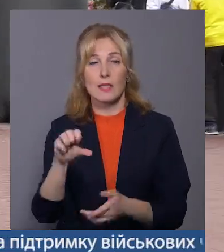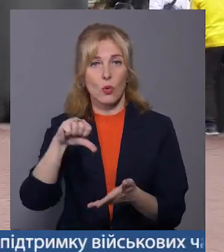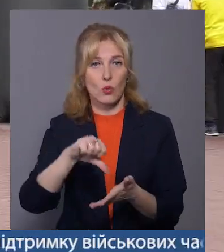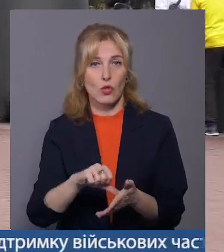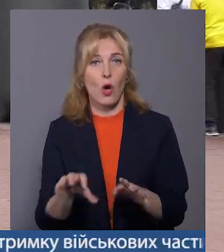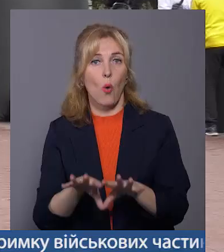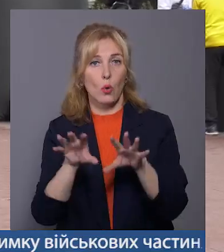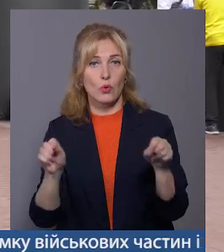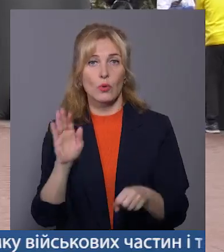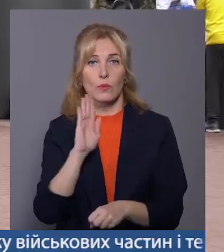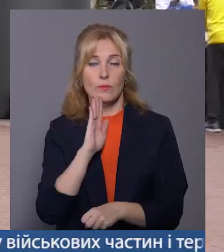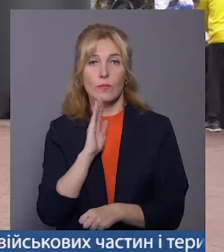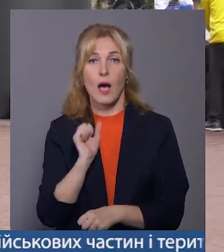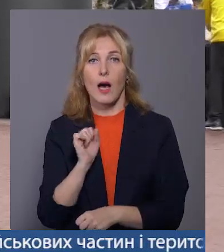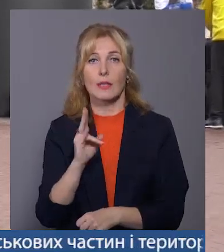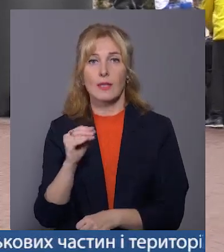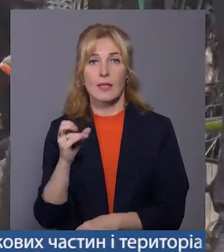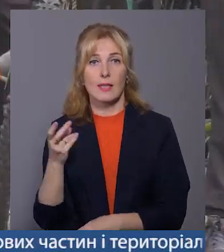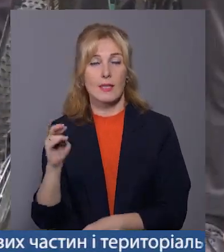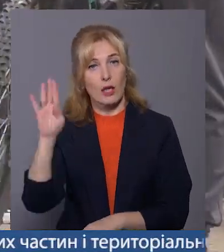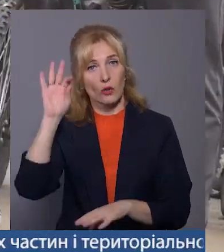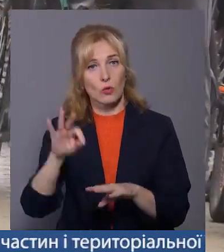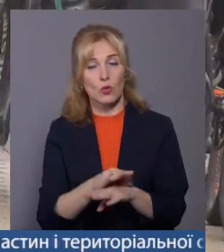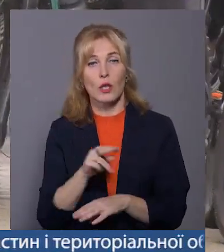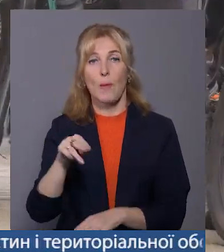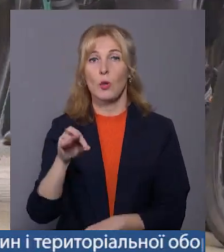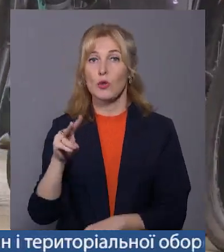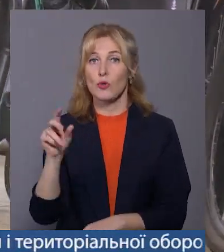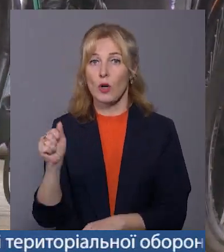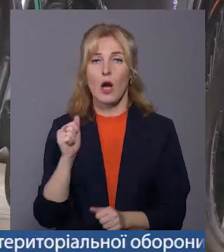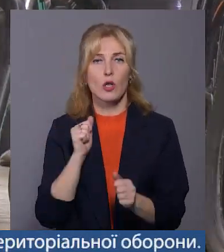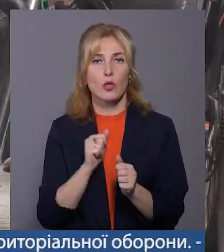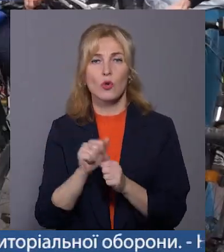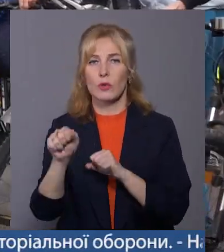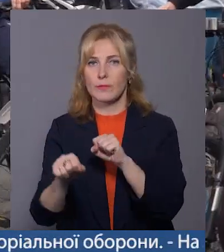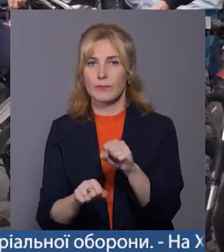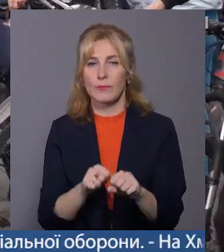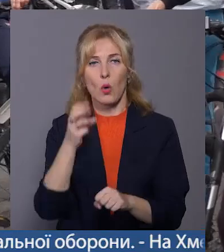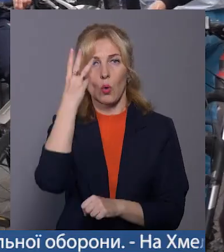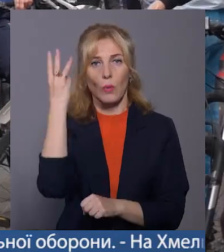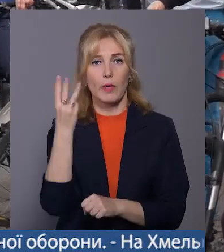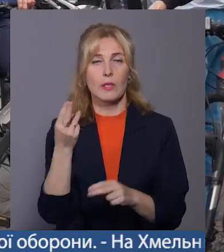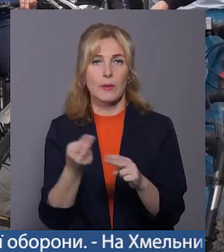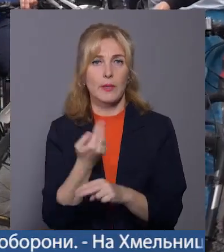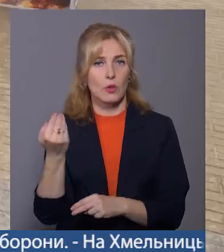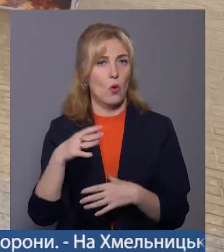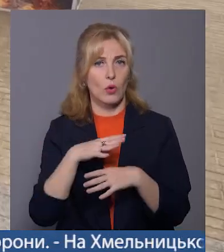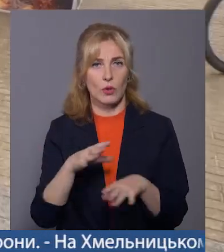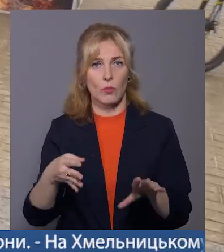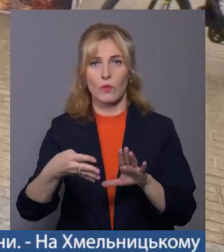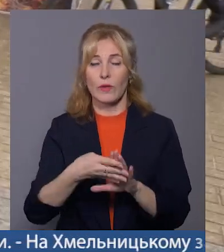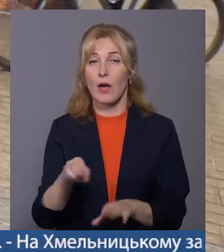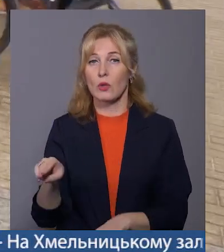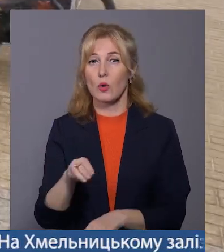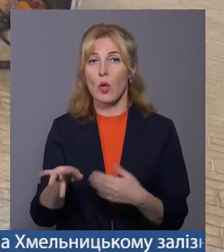очолює Анастасія Ярова, дружина Віталія Поліщука. Зазвичай жоден велозаїзд чи марафон у Хмельницькому не вминав без нього. 9 травня